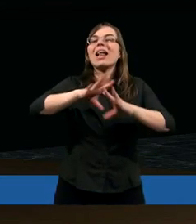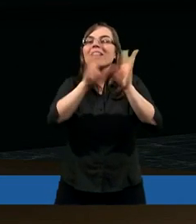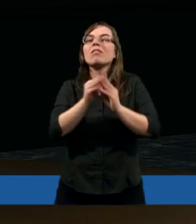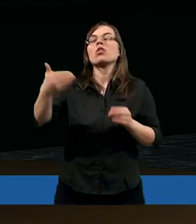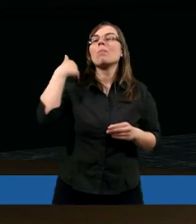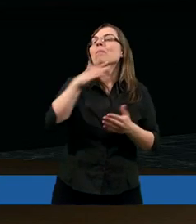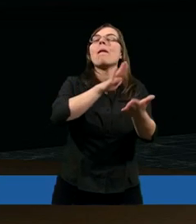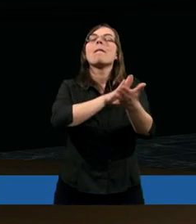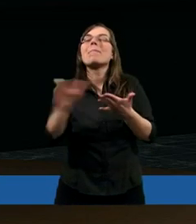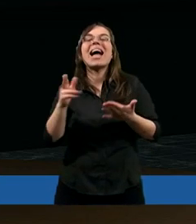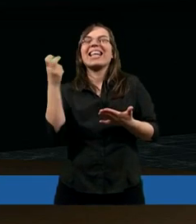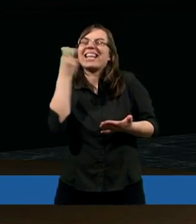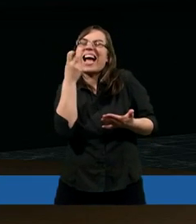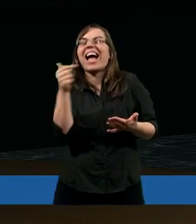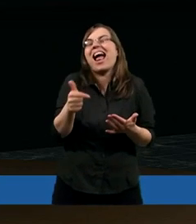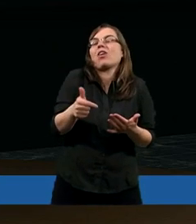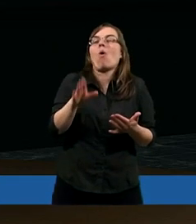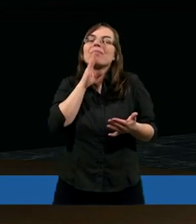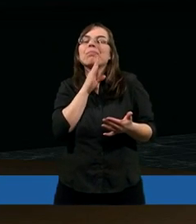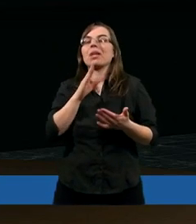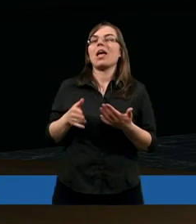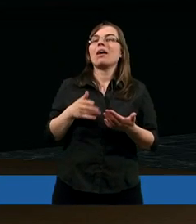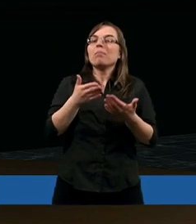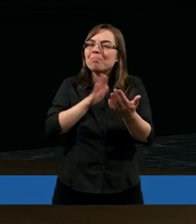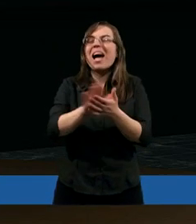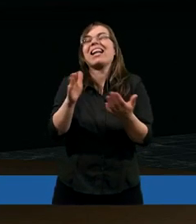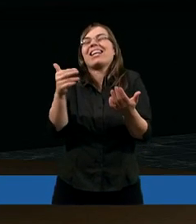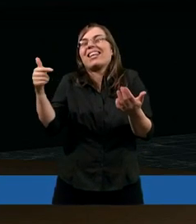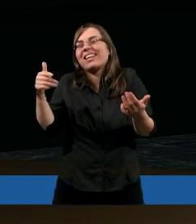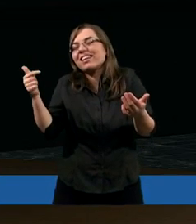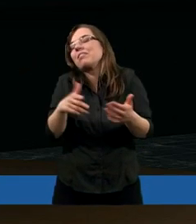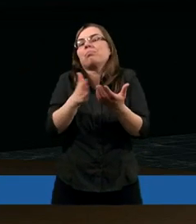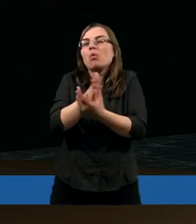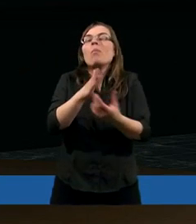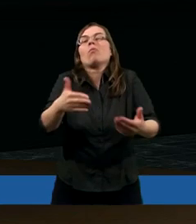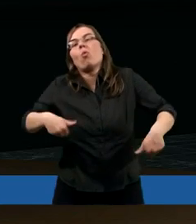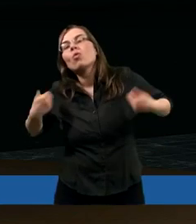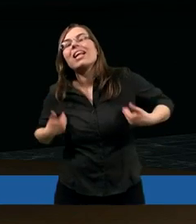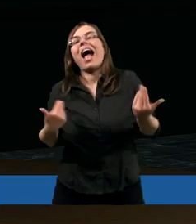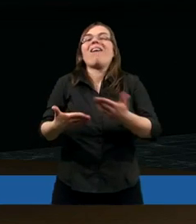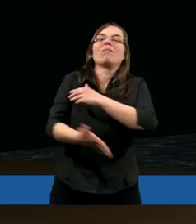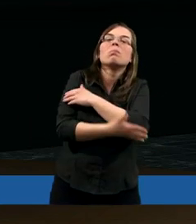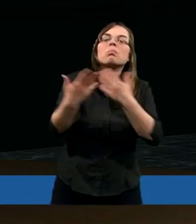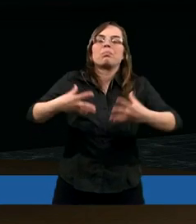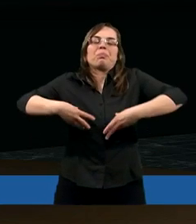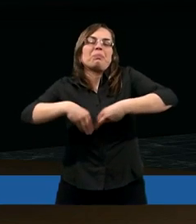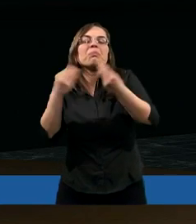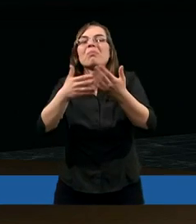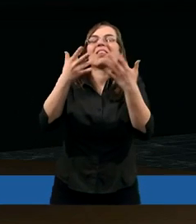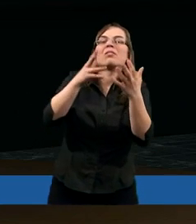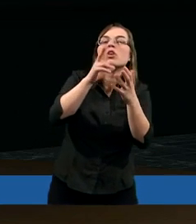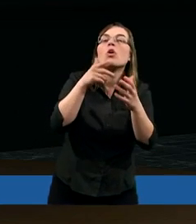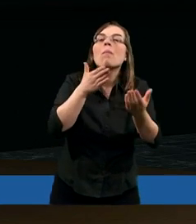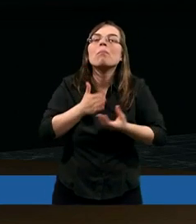było bezinteresowne. Szedł w tłumy, uzdrawiał, skrzeszał ludzi, wychodził